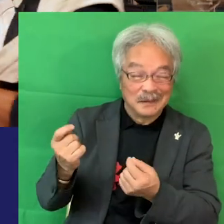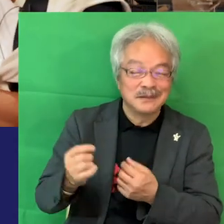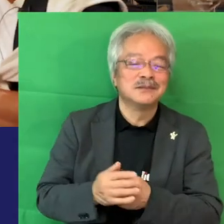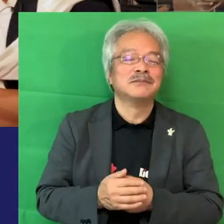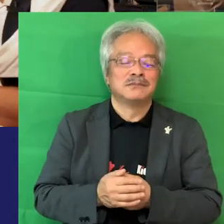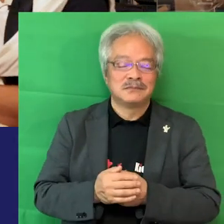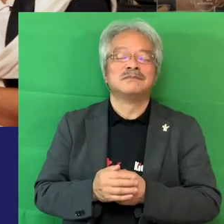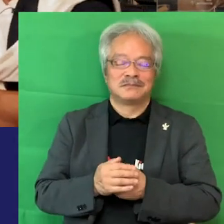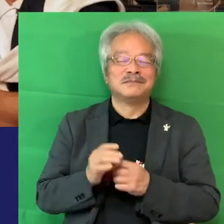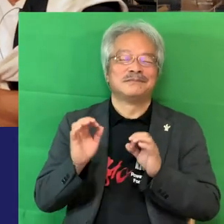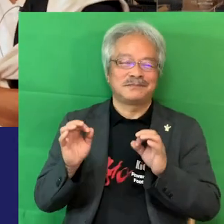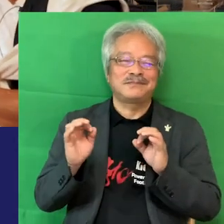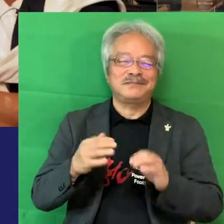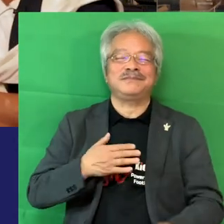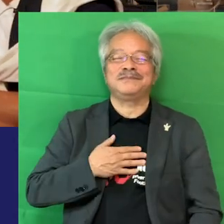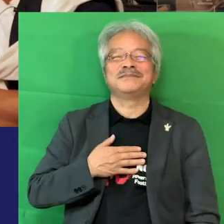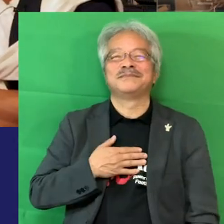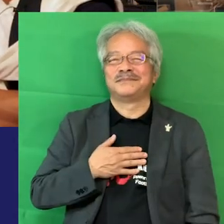ーもう